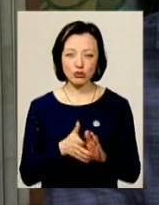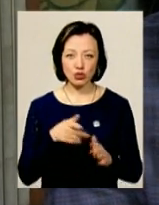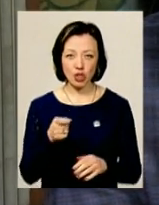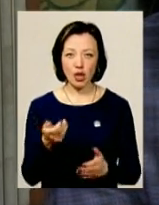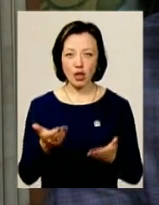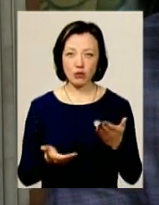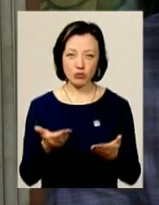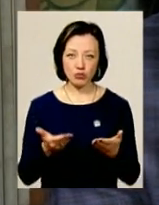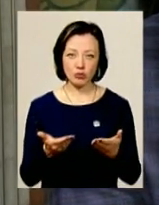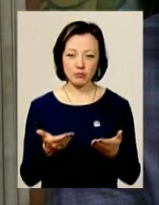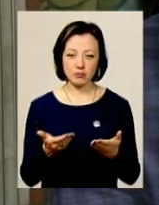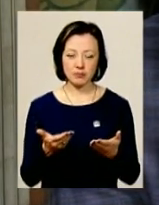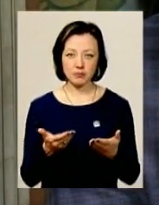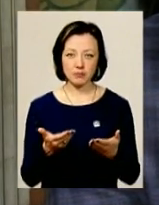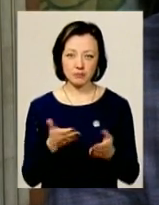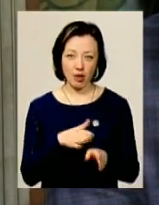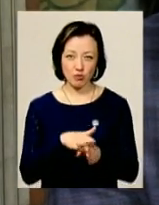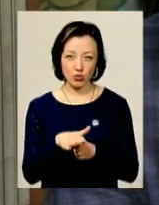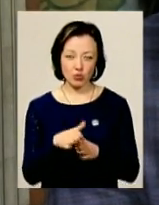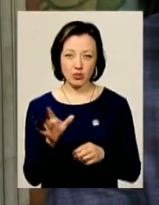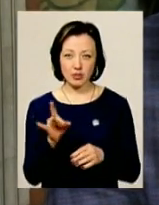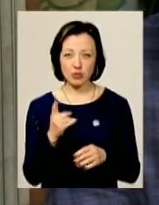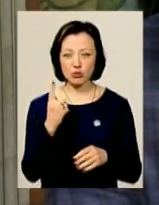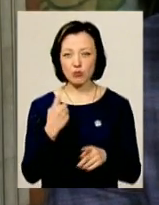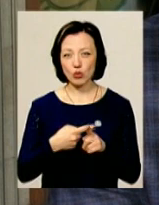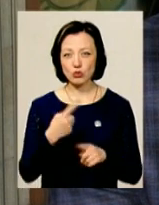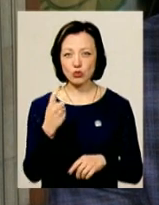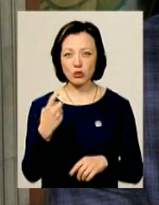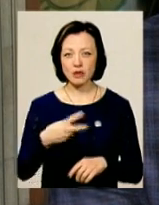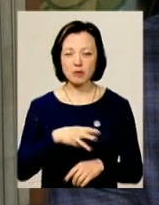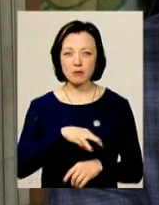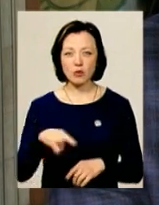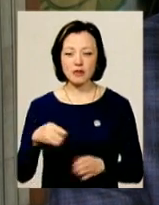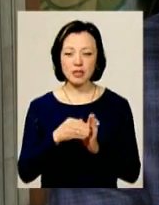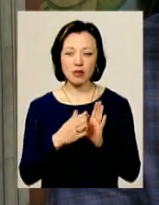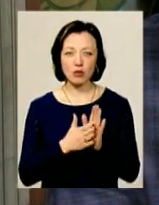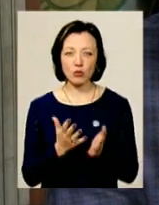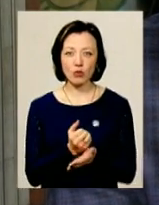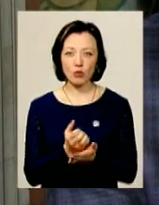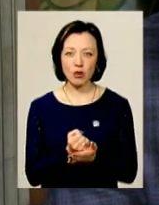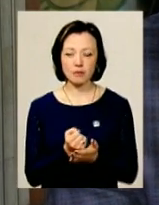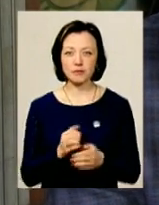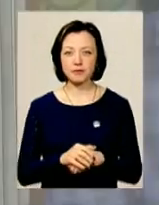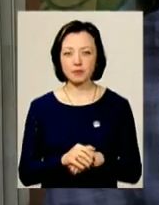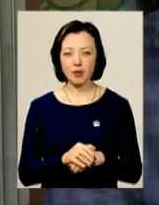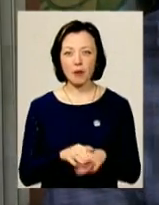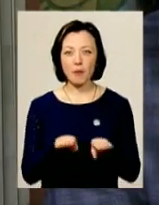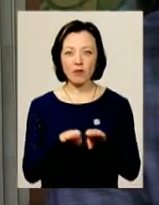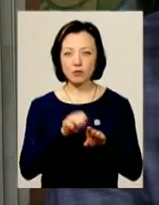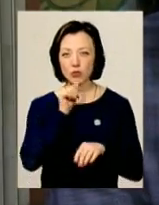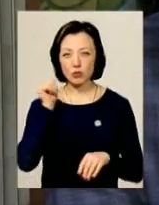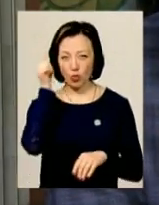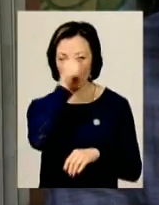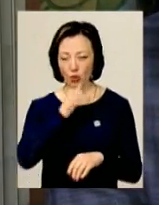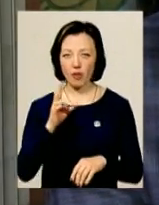якщо взяти в абсолютній величині, то це плюс 120 мільйонів задекларованих доходів по відношенню до минулого року. На сьогодні